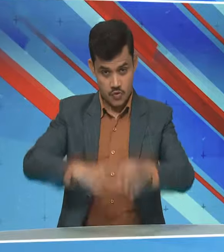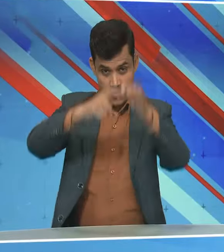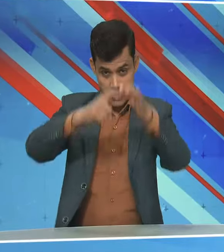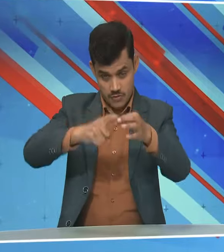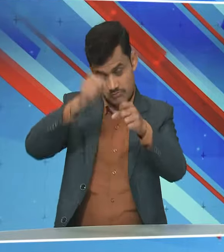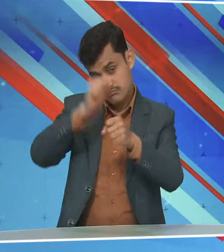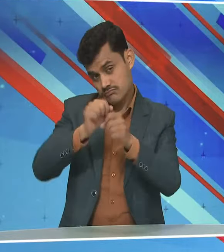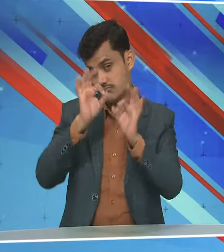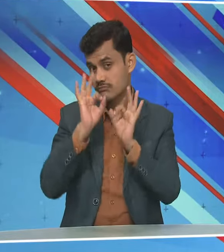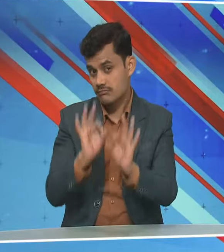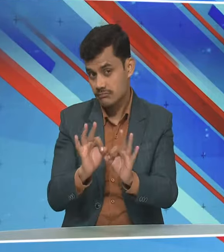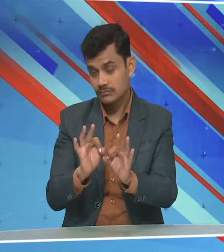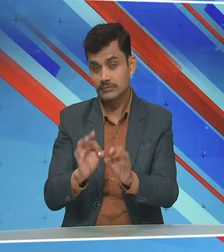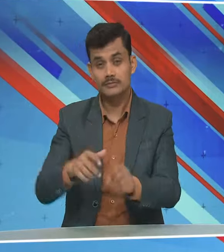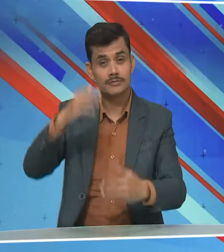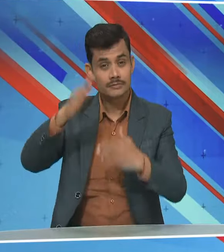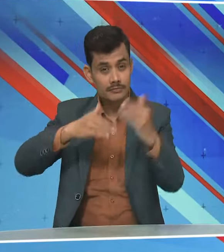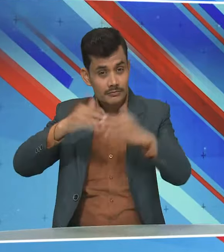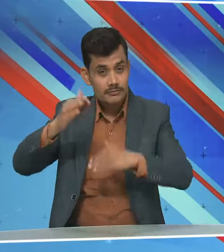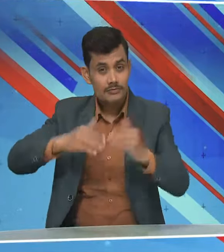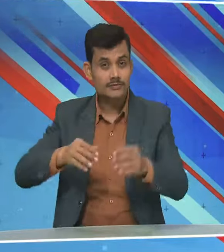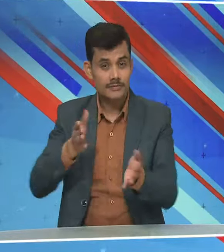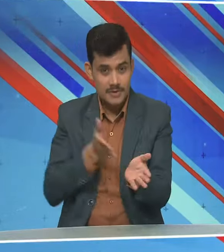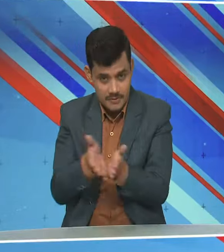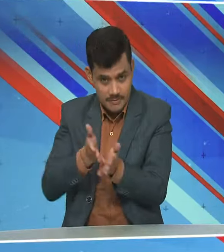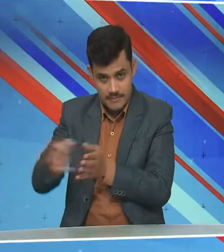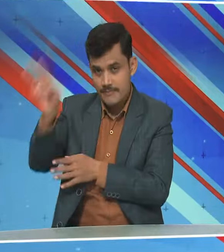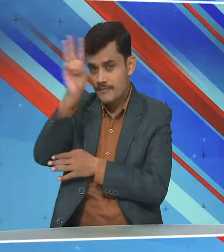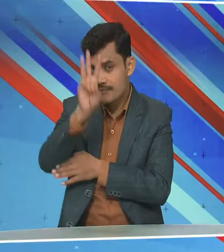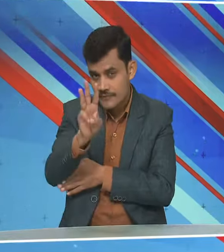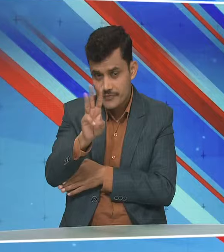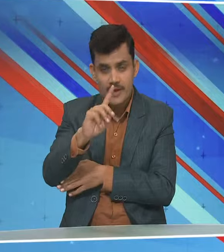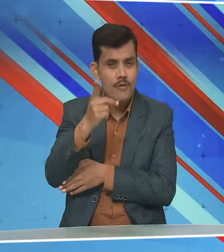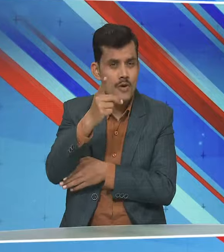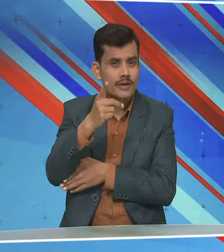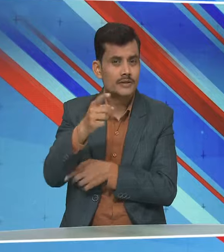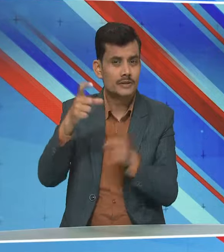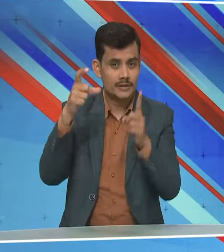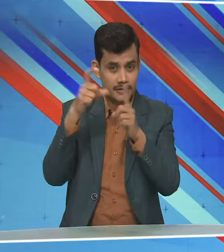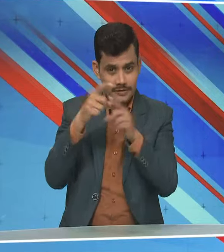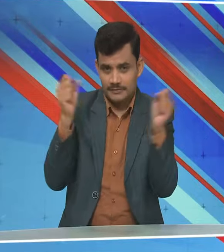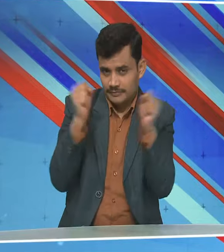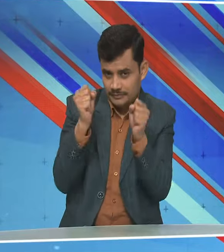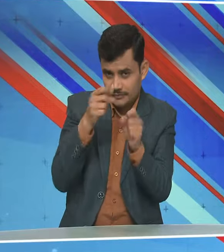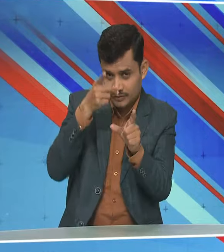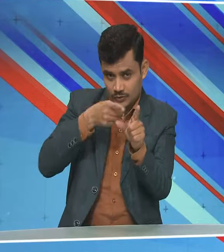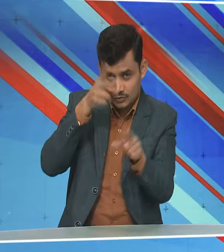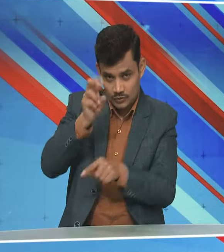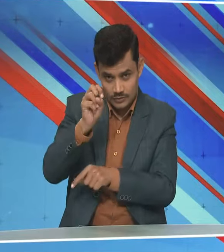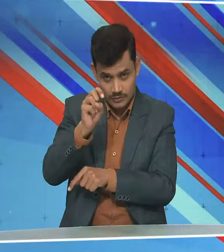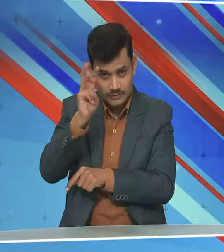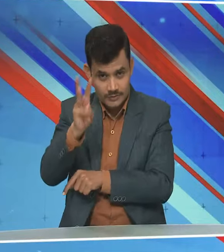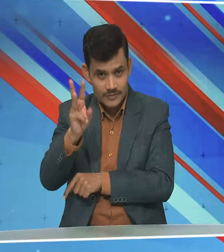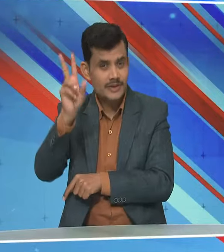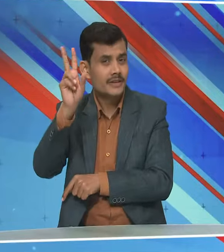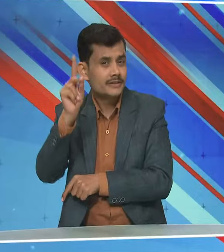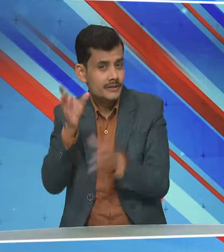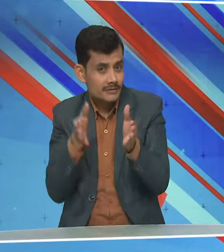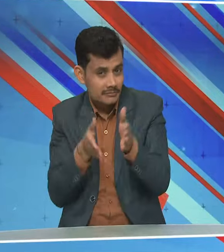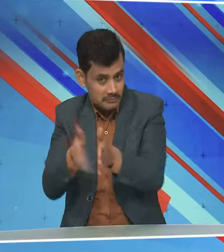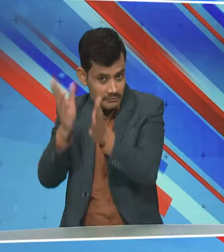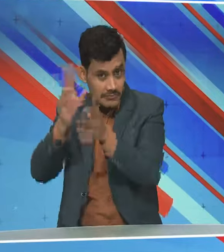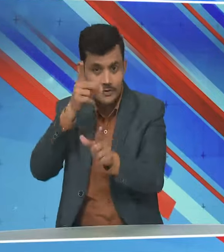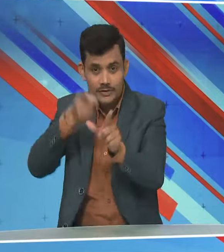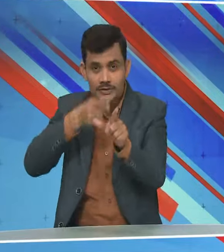साथ होना चाहिए निर्माड कारे तीन चरणों में हो रहा है पहला चरण दिसंबर 2023 तक है दूसरा 2024